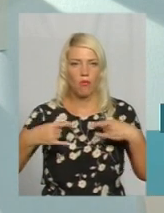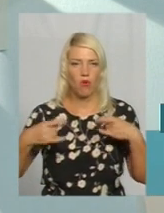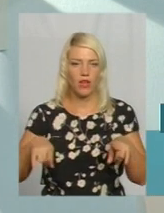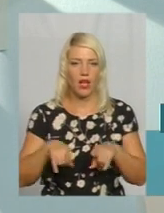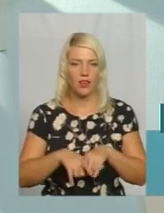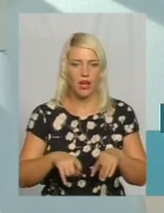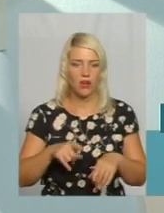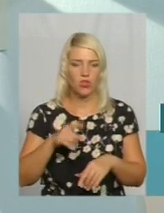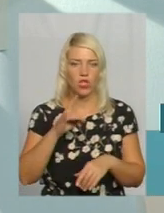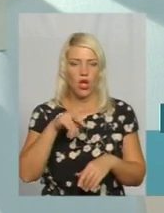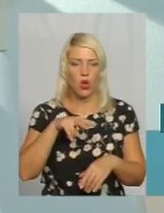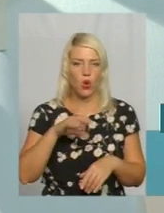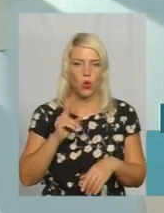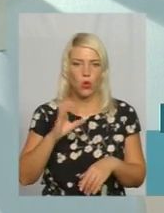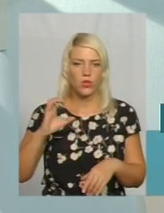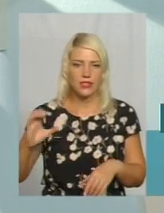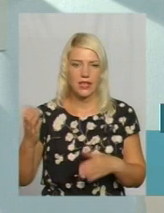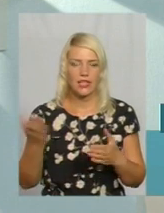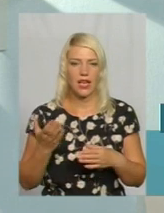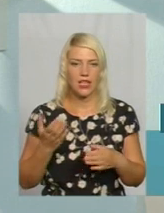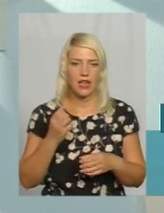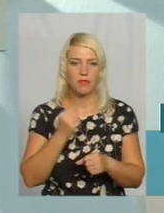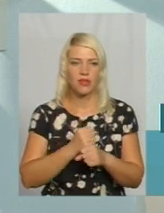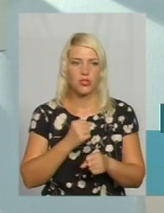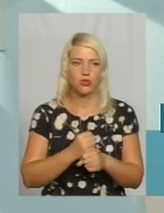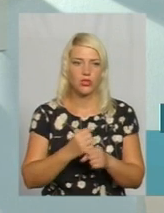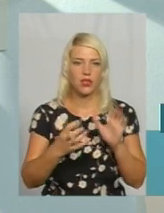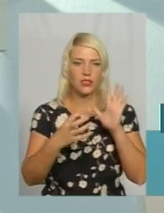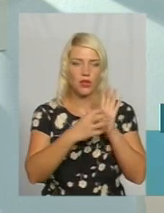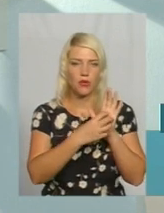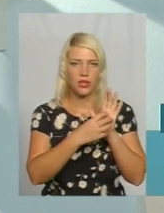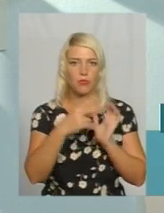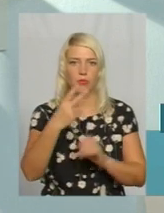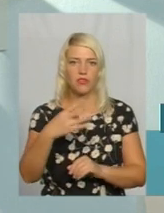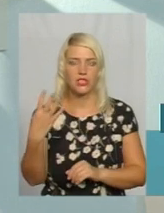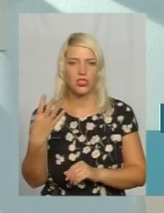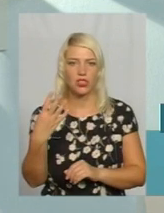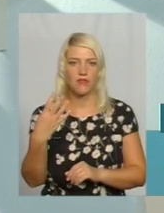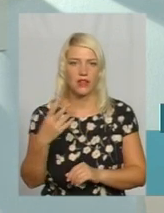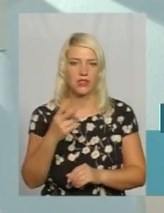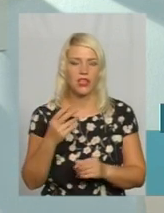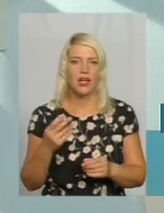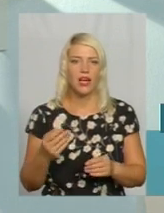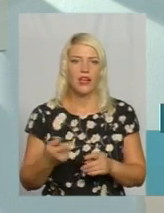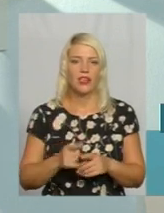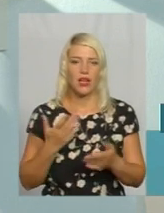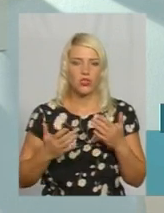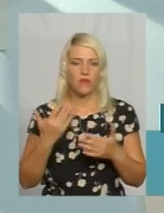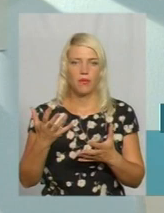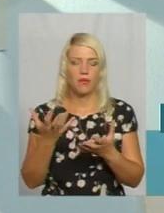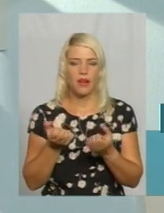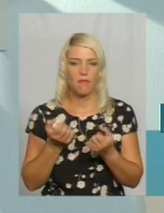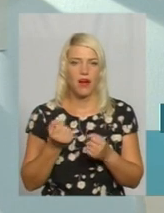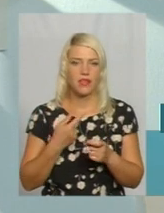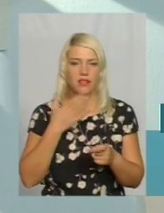телерадіокомпанія «Люкс», яка працює з логотипом 24 канал. І якщо ви сьогодні приймаєте ці канали на свою антенну, їх